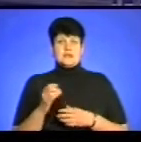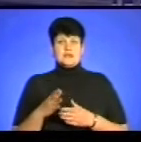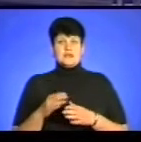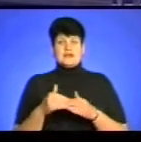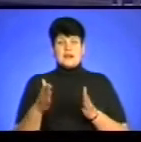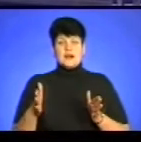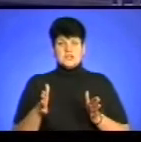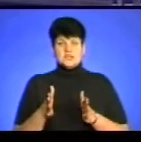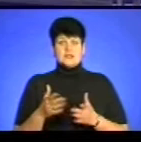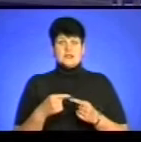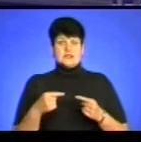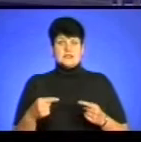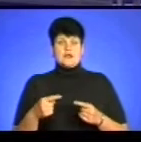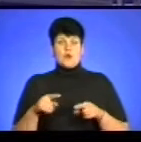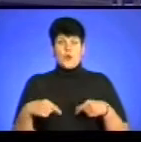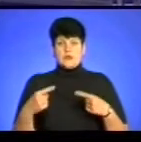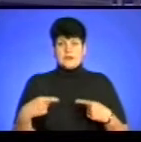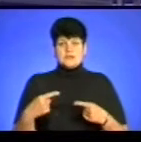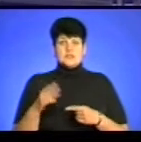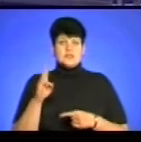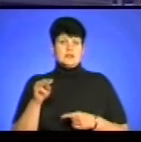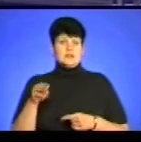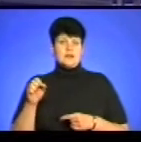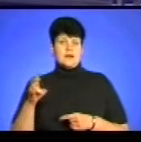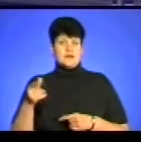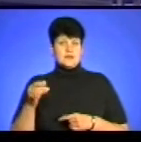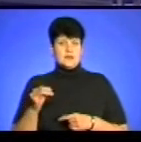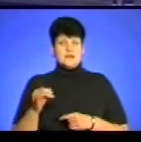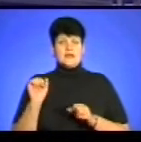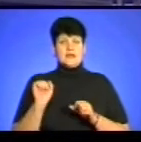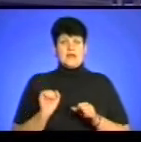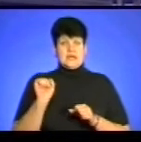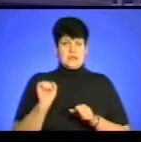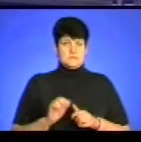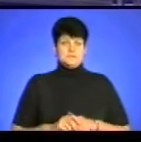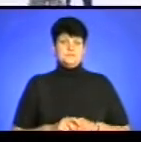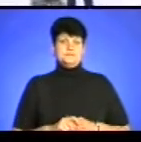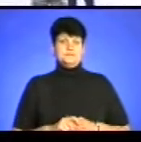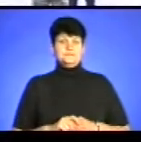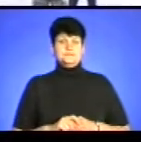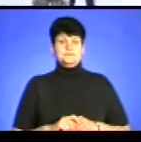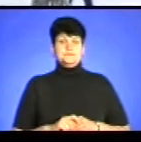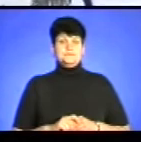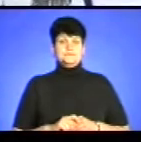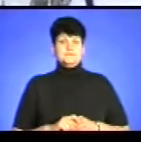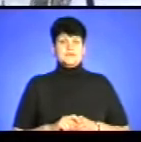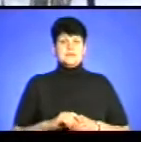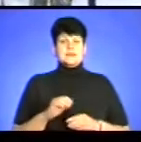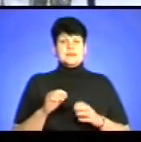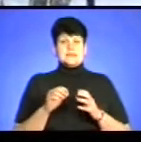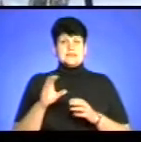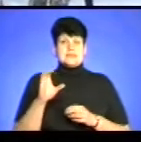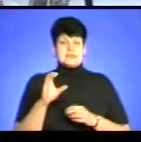від боєприпасів, колеса, вантажівок, штанги і гирі. Детальніше у сюжеті Богдана Буденчука. Сергій Земляков з